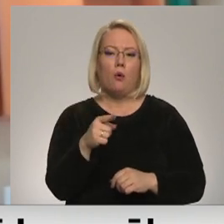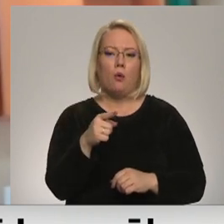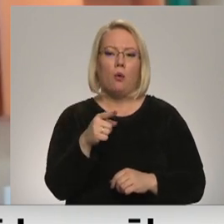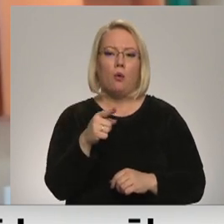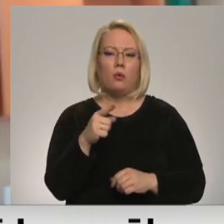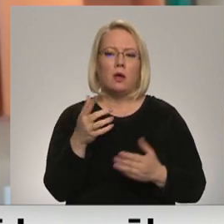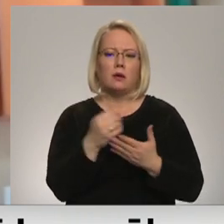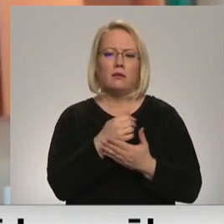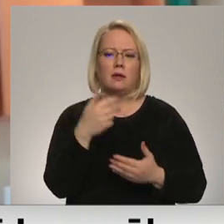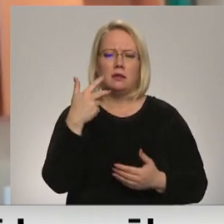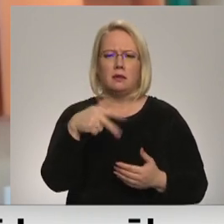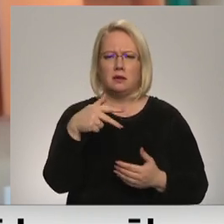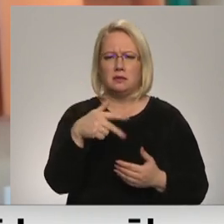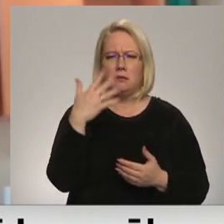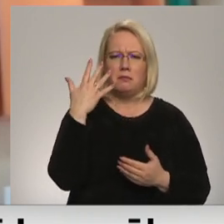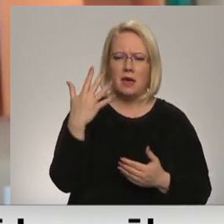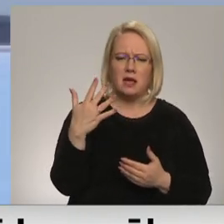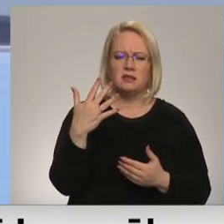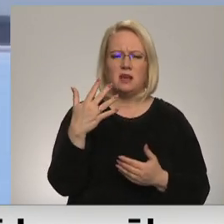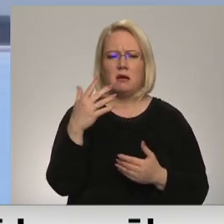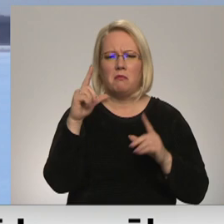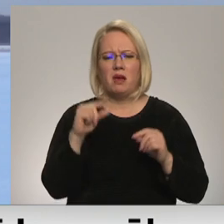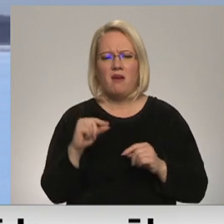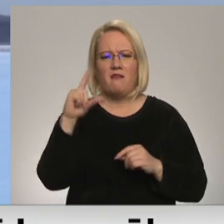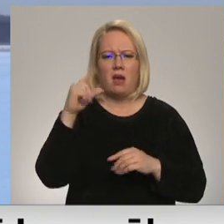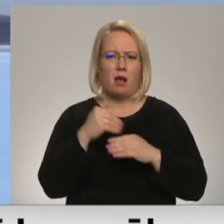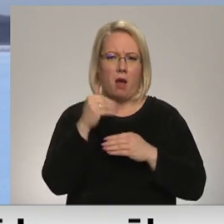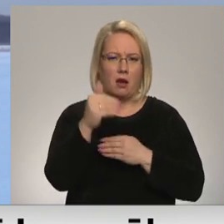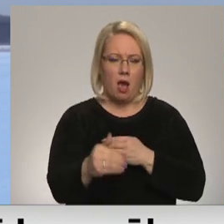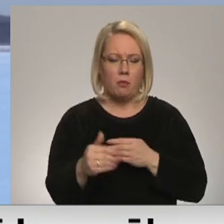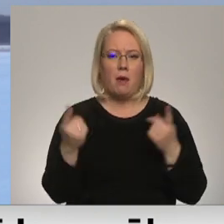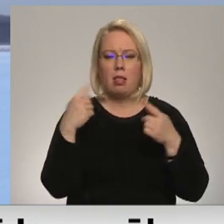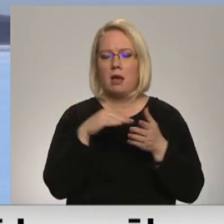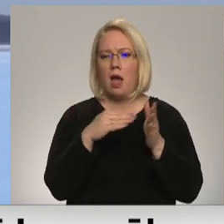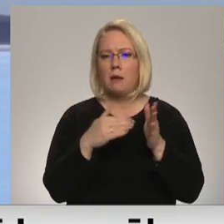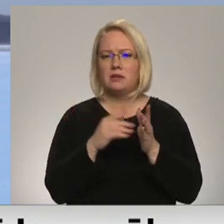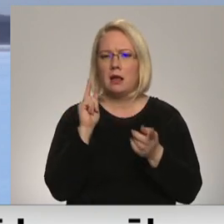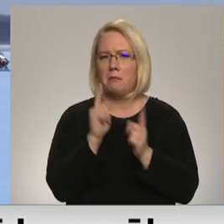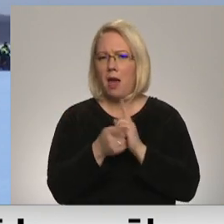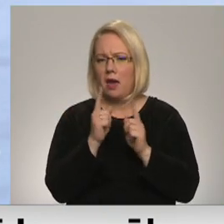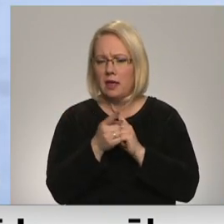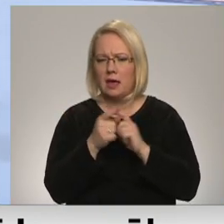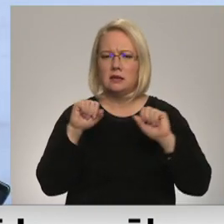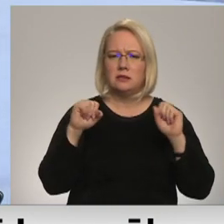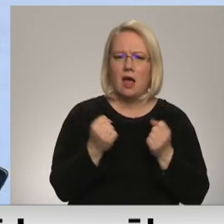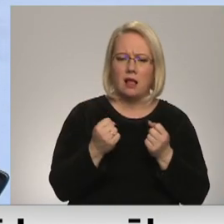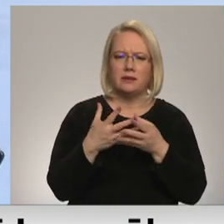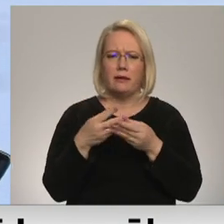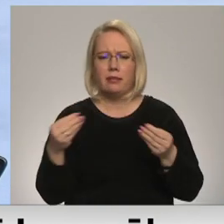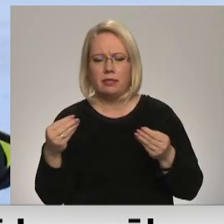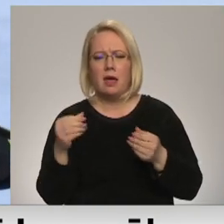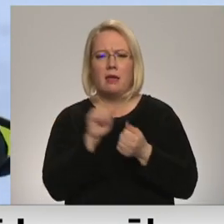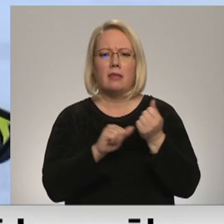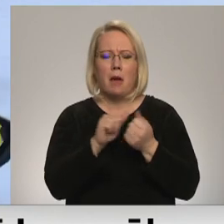ledoki vai mozoki pārkāpumu. Tā kā laikapstākļi ir mainīgi un salsmies ar atkusni, dabas un vidas aizsardzības